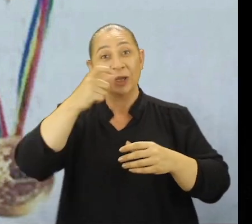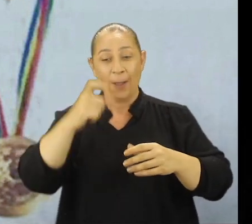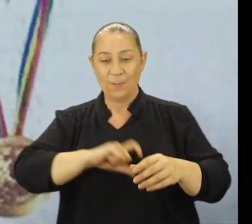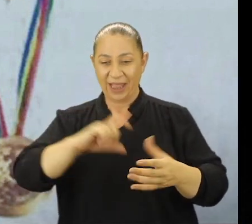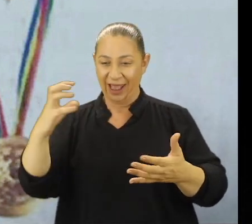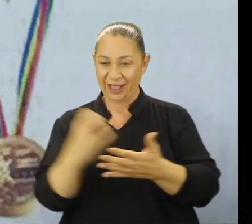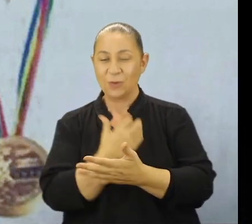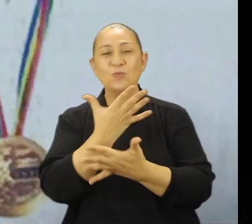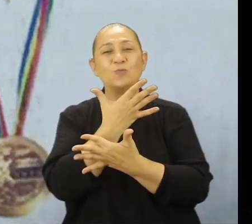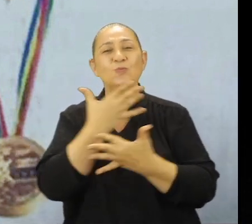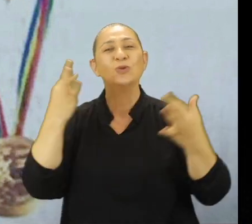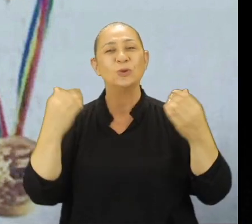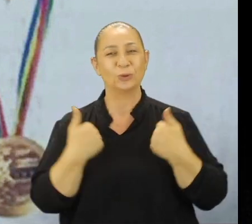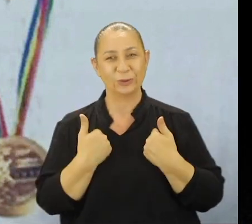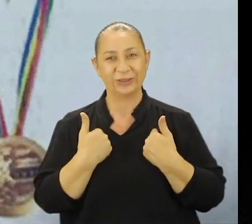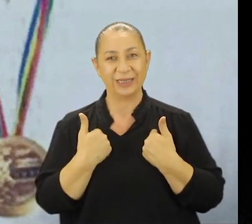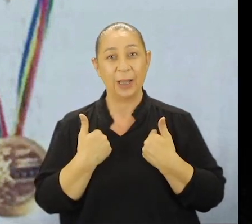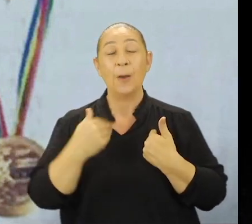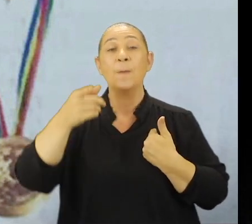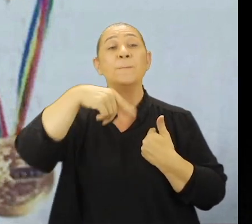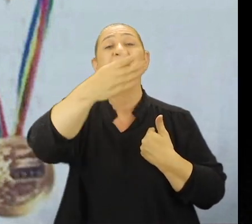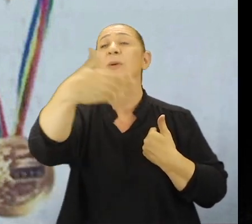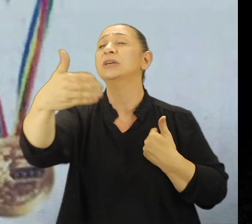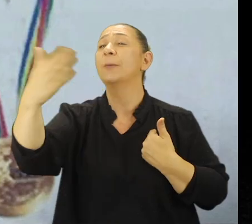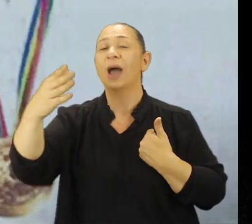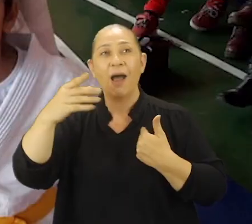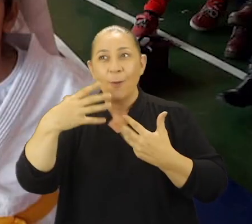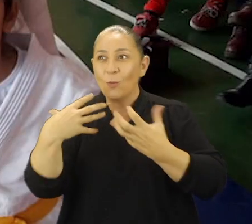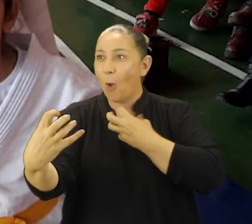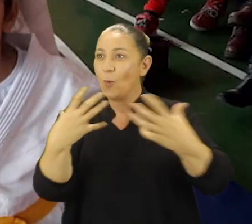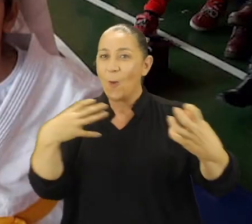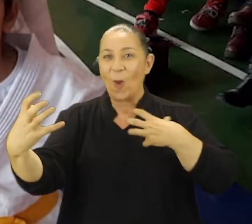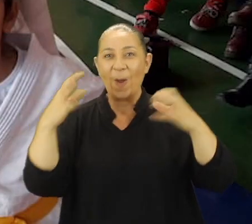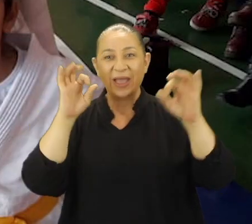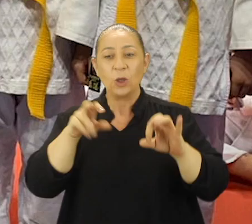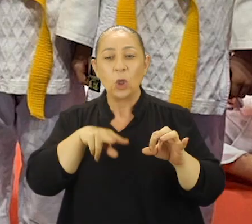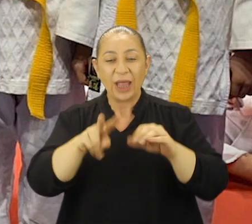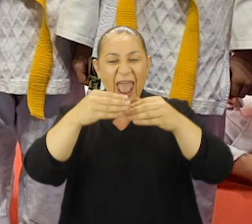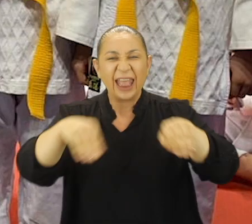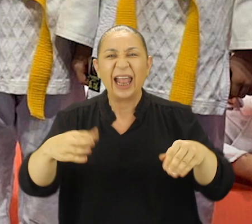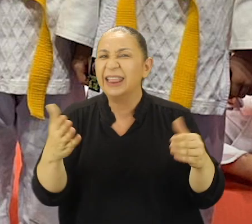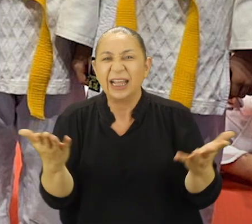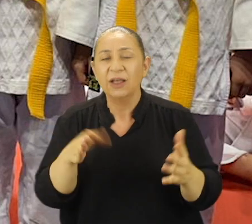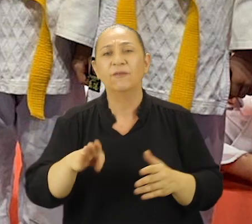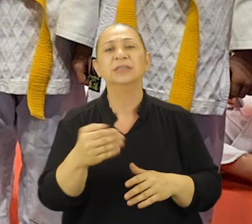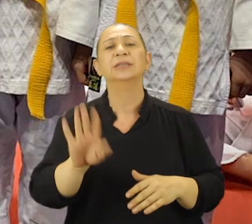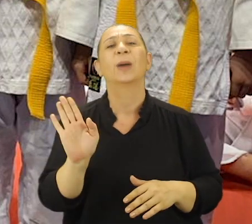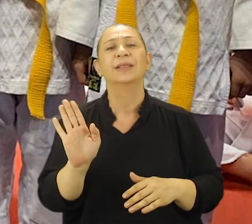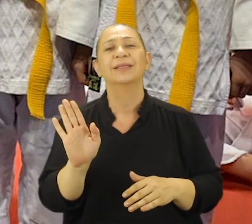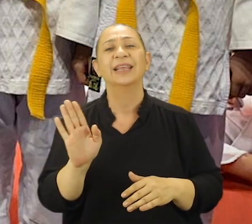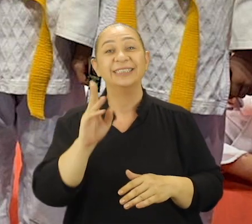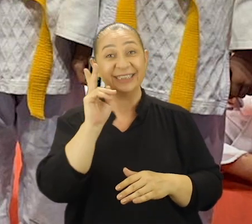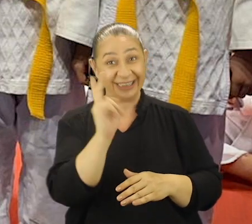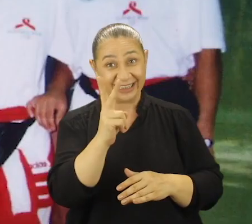ülkemi madalya kazandırmanın mutluluğunu yaşadım. Başkalarına ilham oldum. Yolunuzdaki engel her neyse